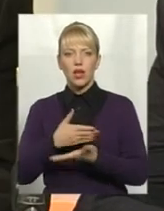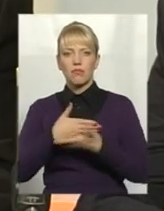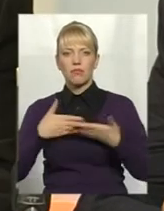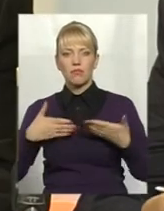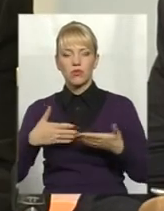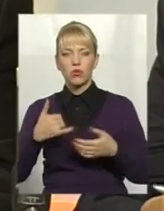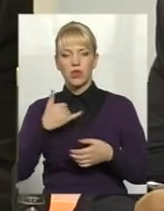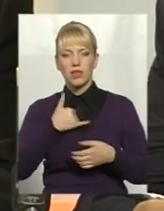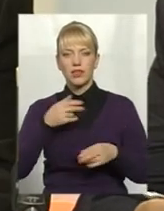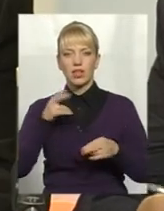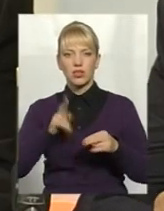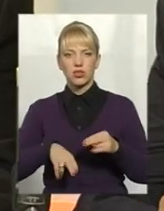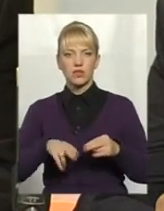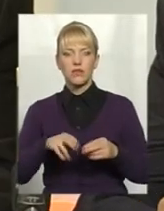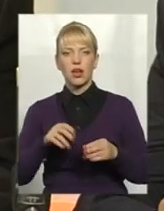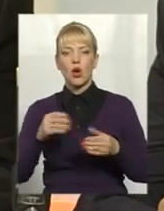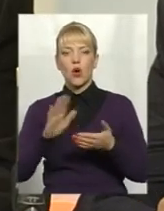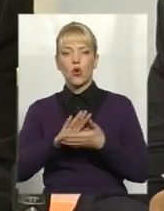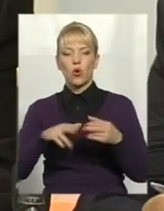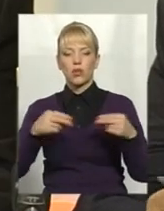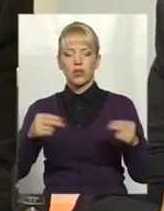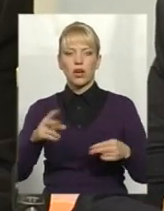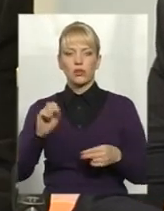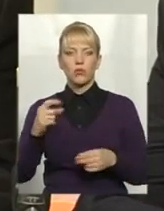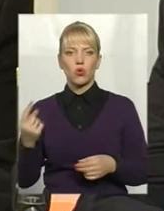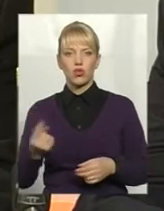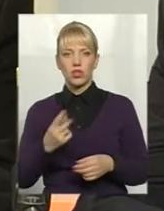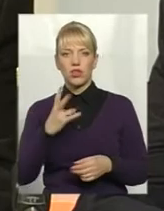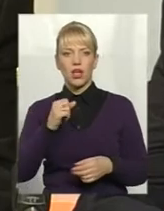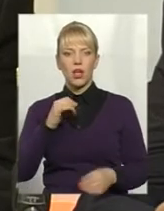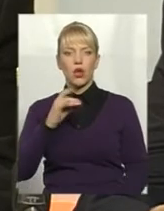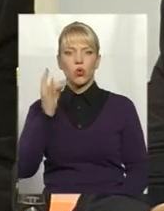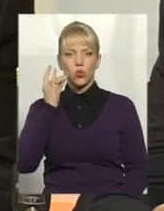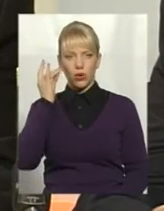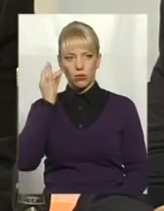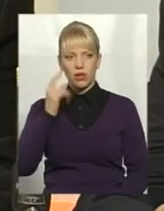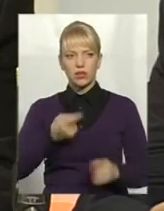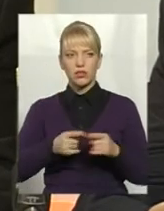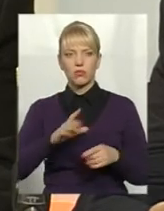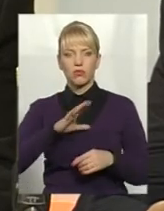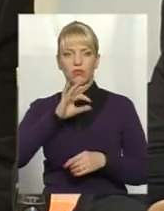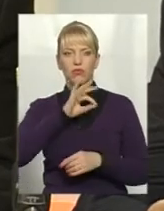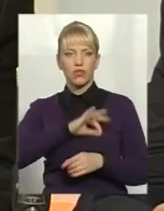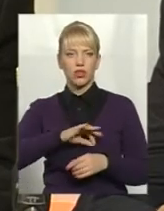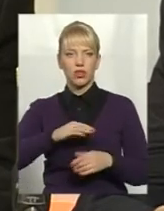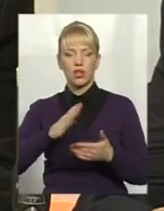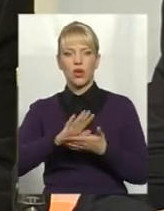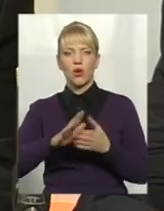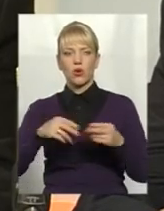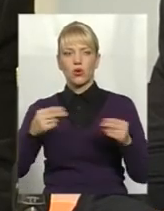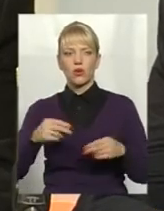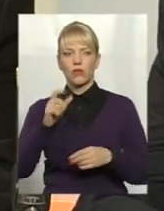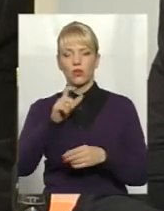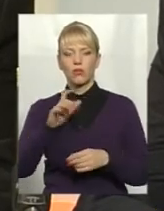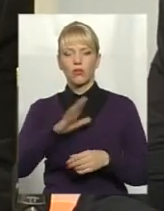закінчився контракт з газовим реченником на Туркменію. У звичайно вигідний контракт, на звичайно хороша зарплата була в